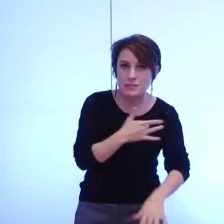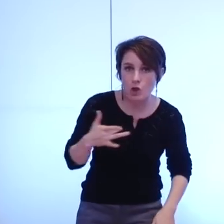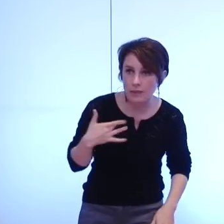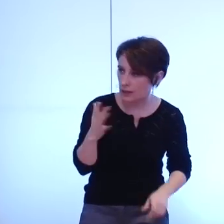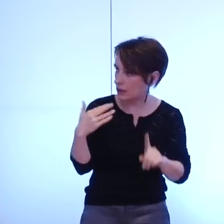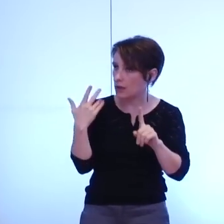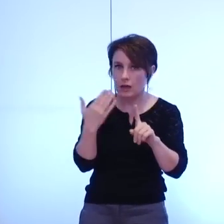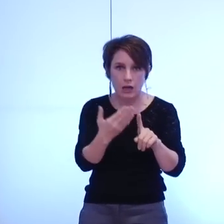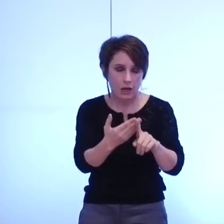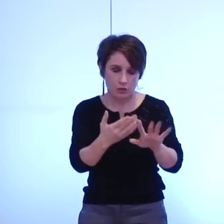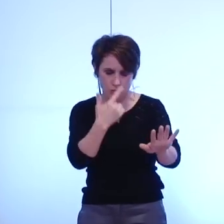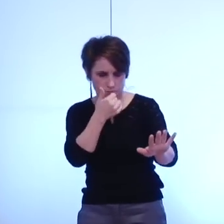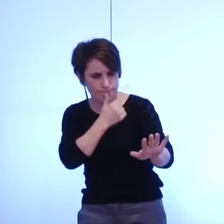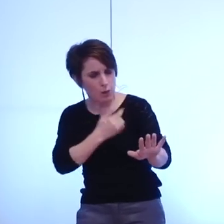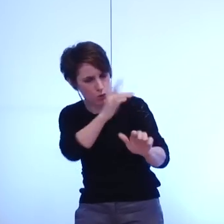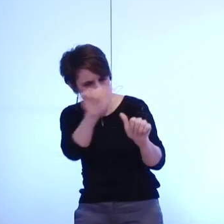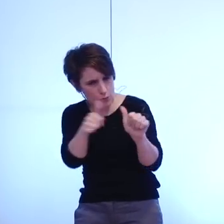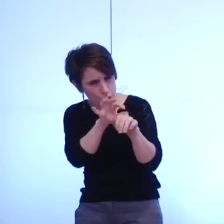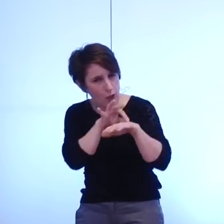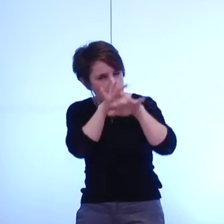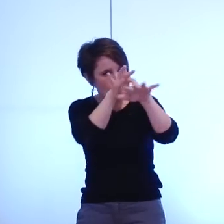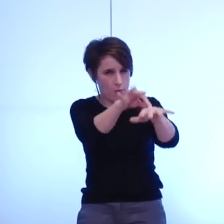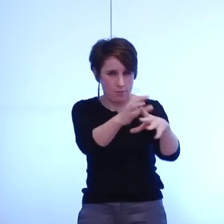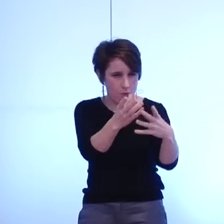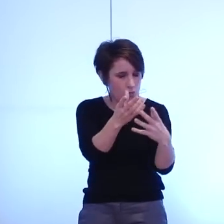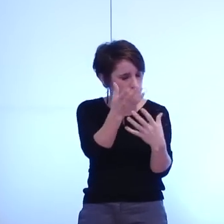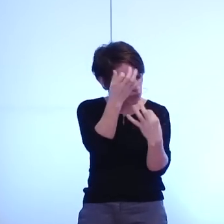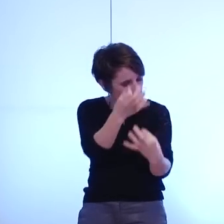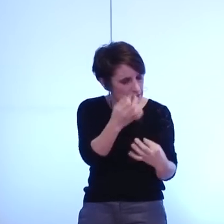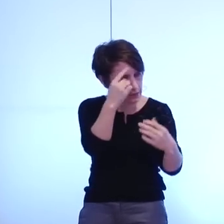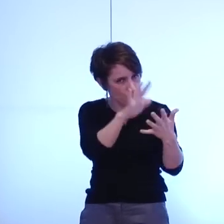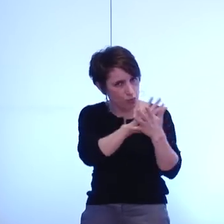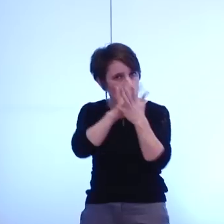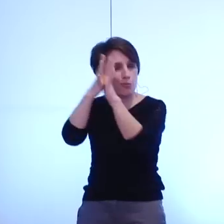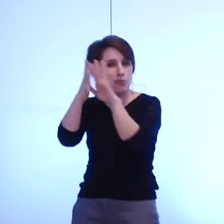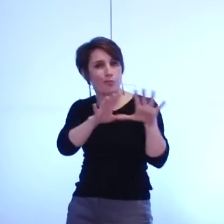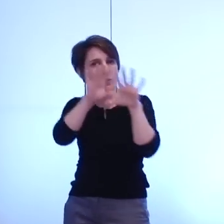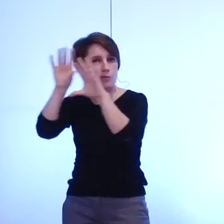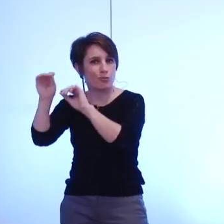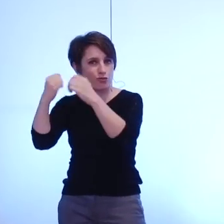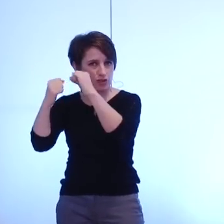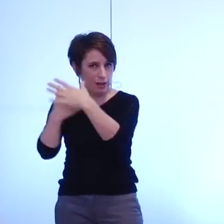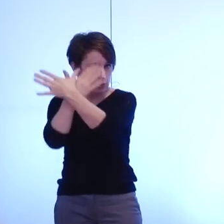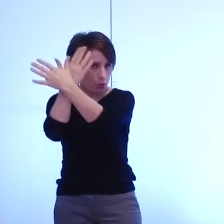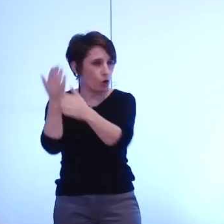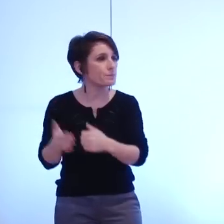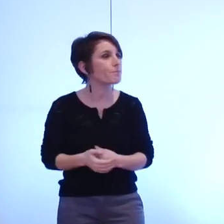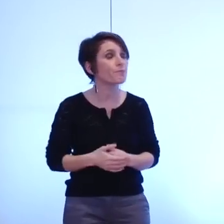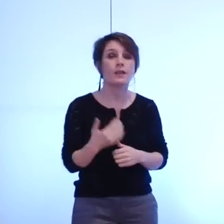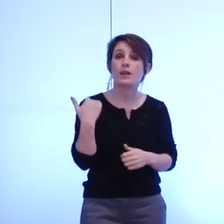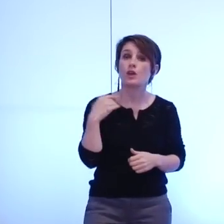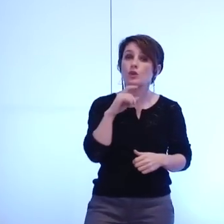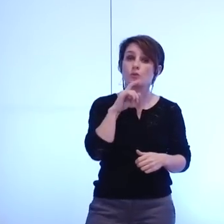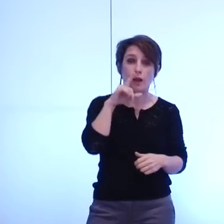effectivement d'être accompagnés dans le cadre de le transfert à la métropole il a été souligné tout à l'heure par Yann Mongaburu que la